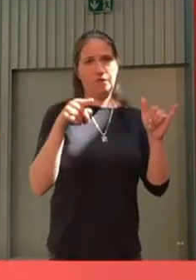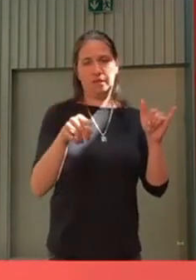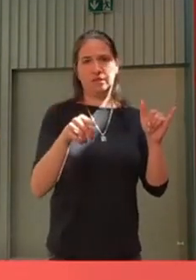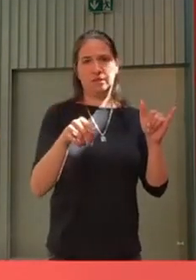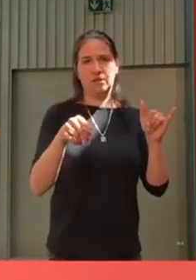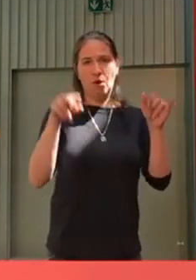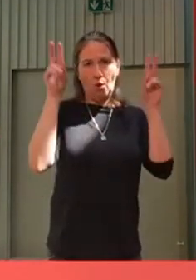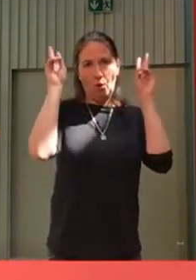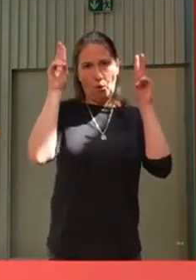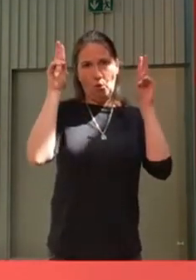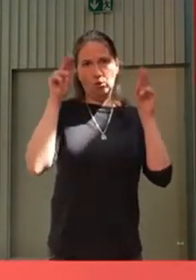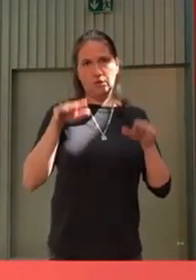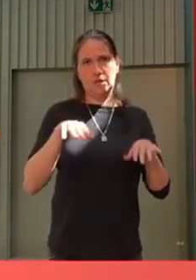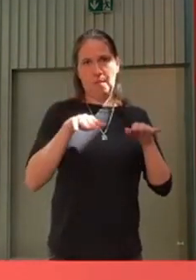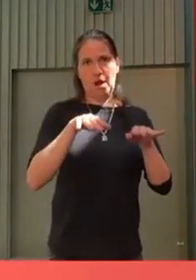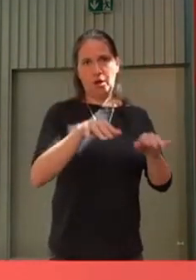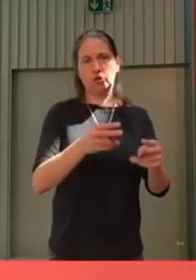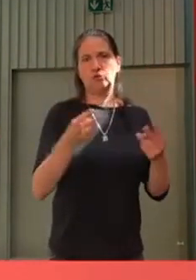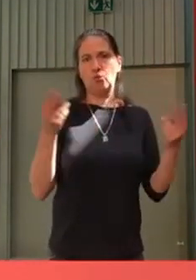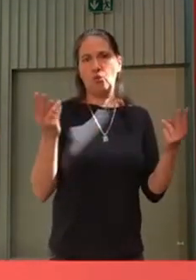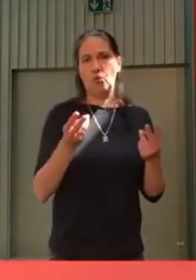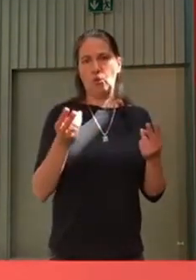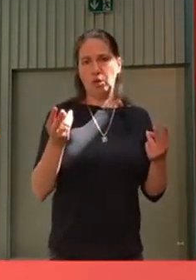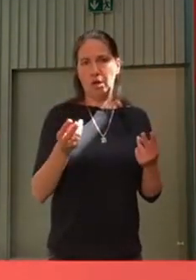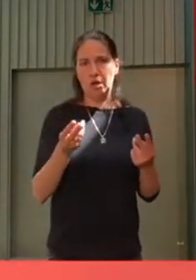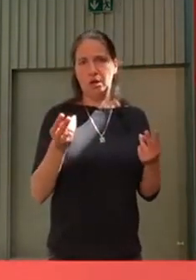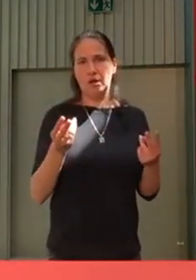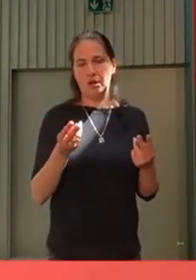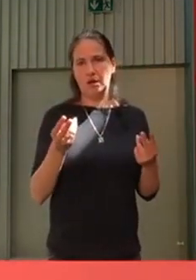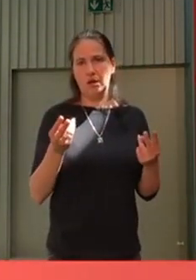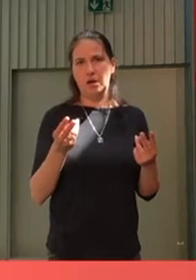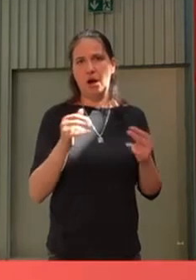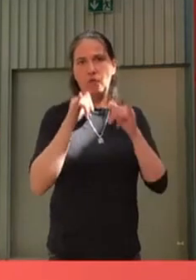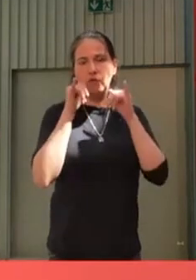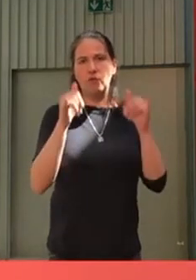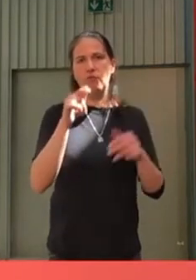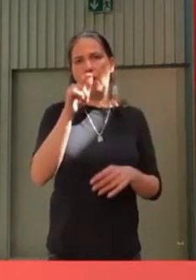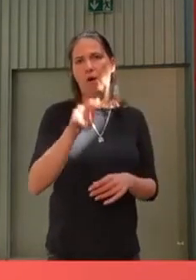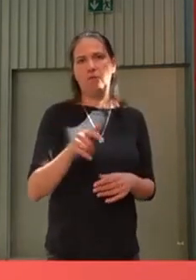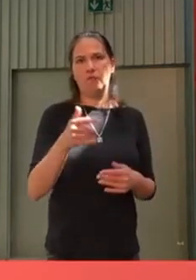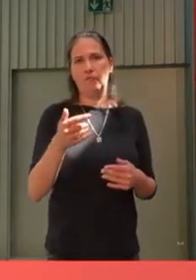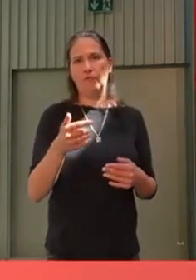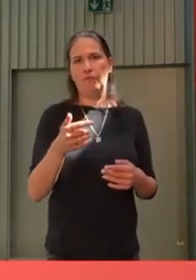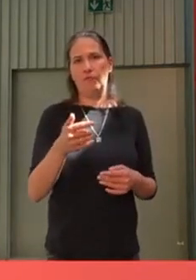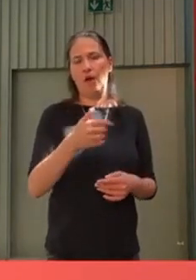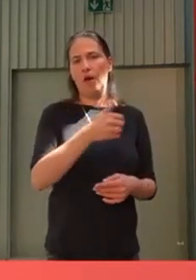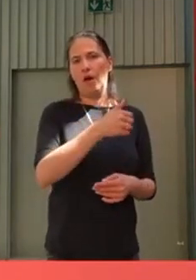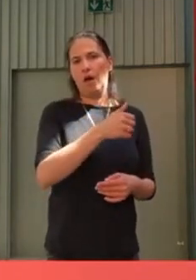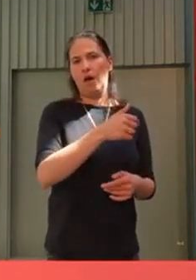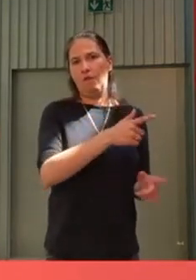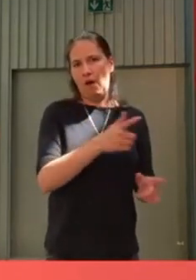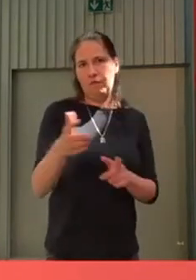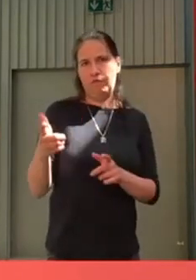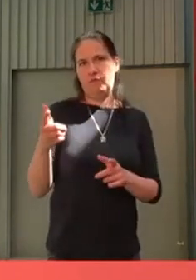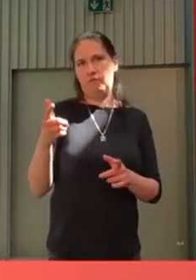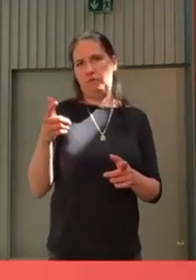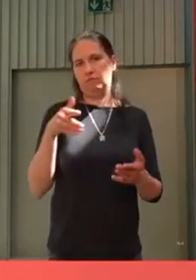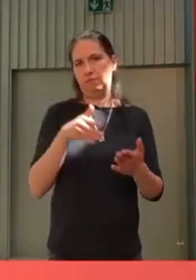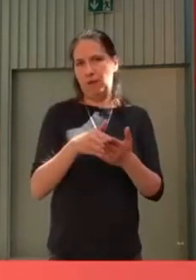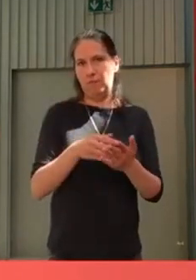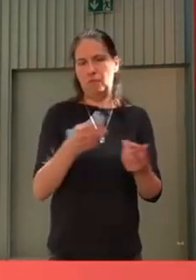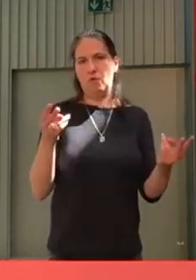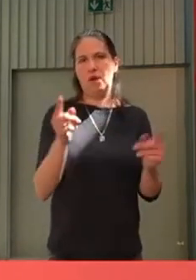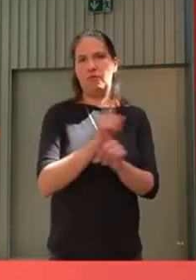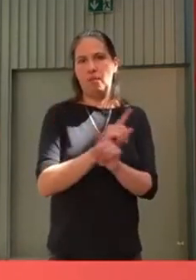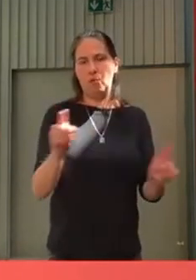Ostermarsch oder auch aufgerufen hat, dass den Forderungen, Waffenstillstand, Verhandlungen und Verbot